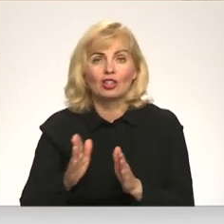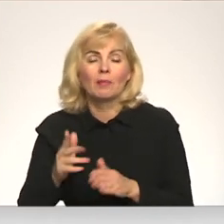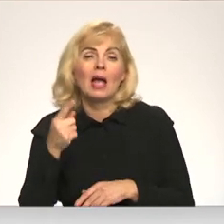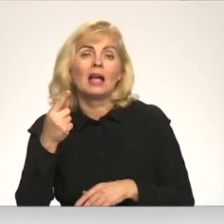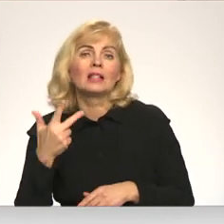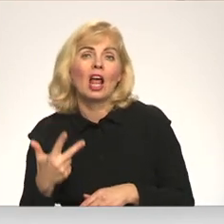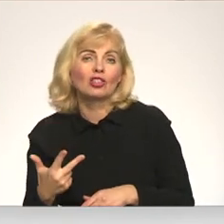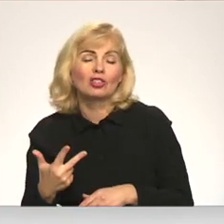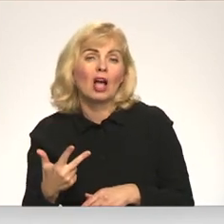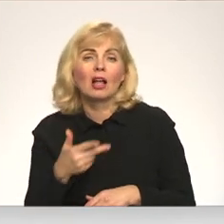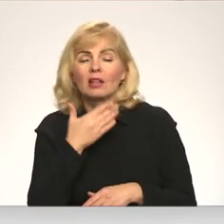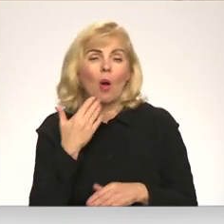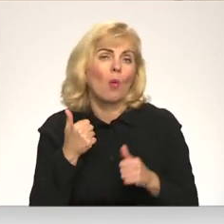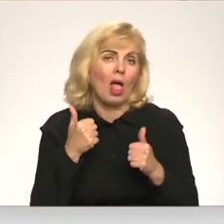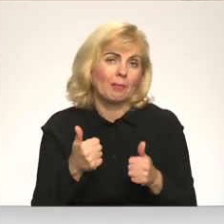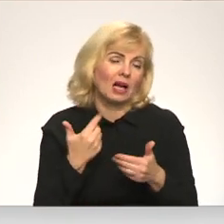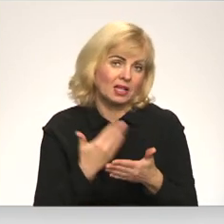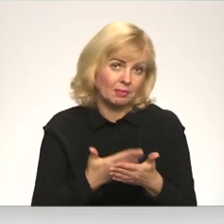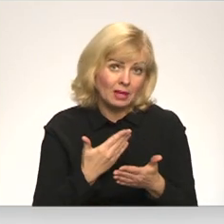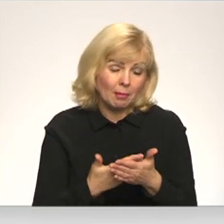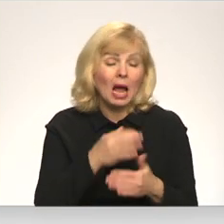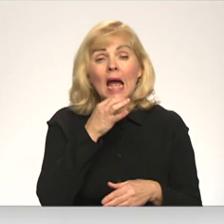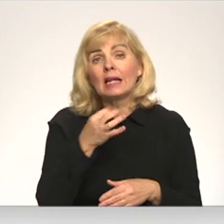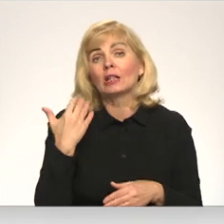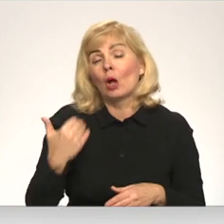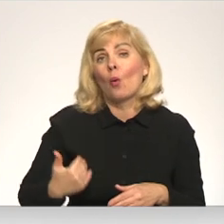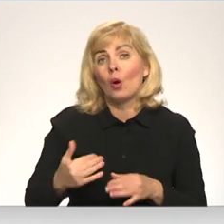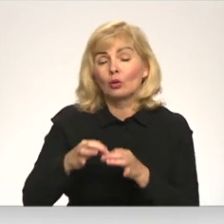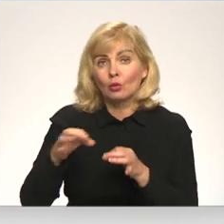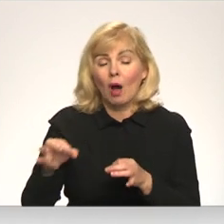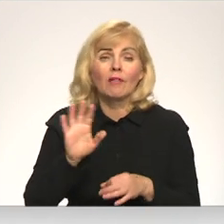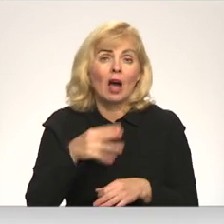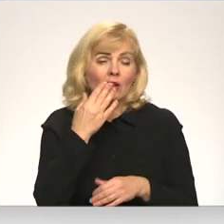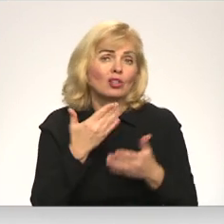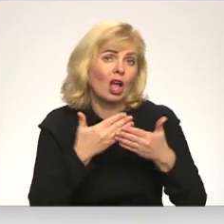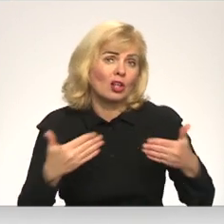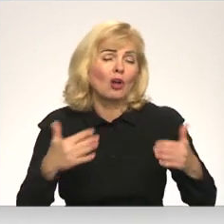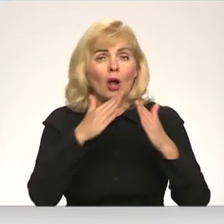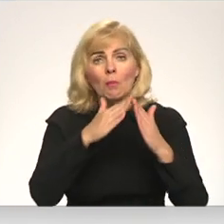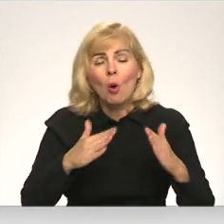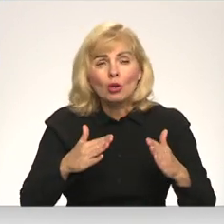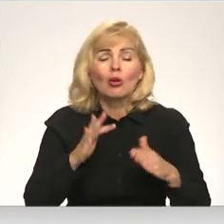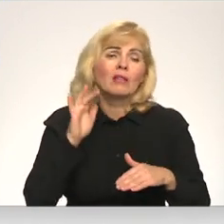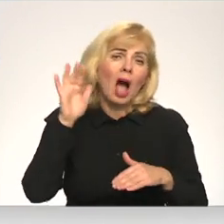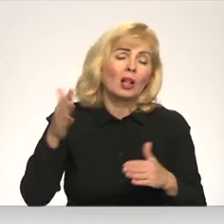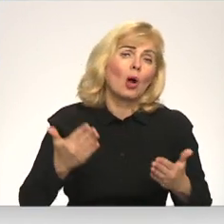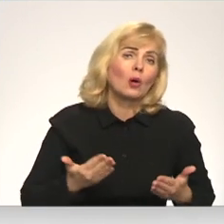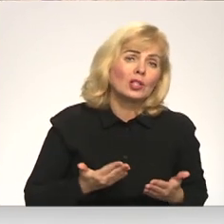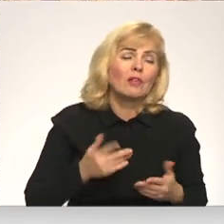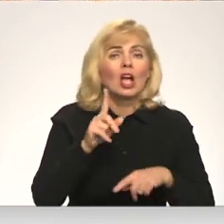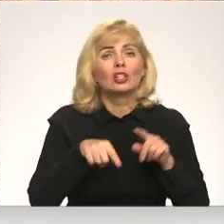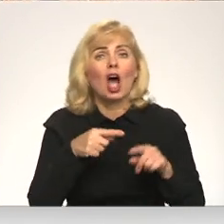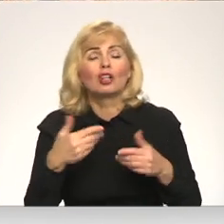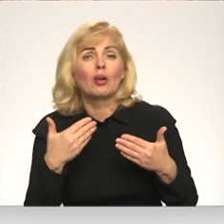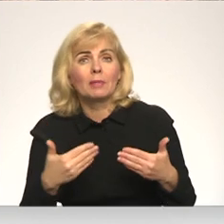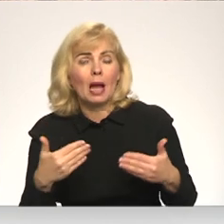būt netas labākais piemērs. Jāteic, ka kuldīgs nodā vien var redzēt dažādu muižu tālāko dzīvi. Tikai daži piemēri.